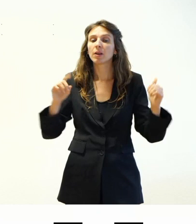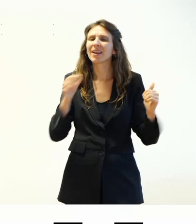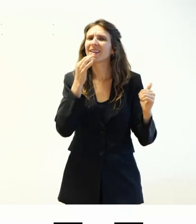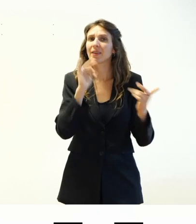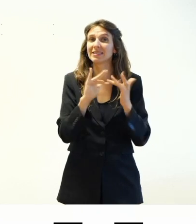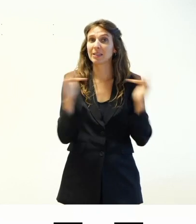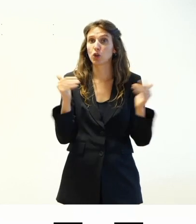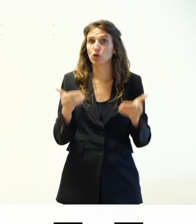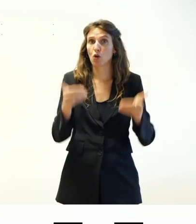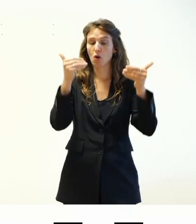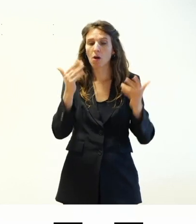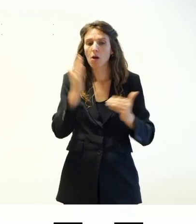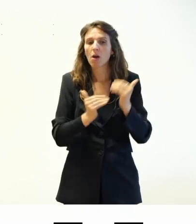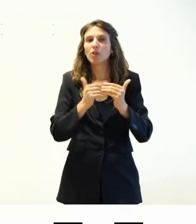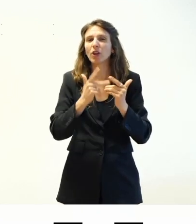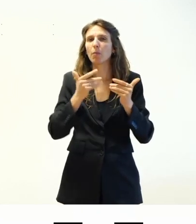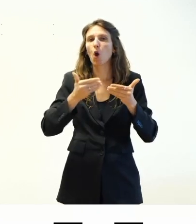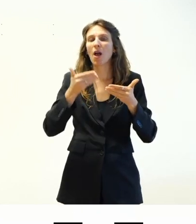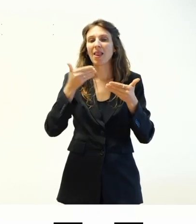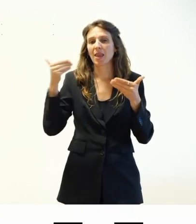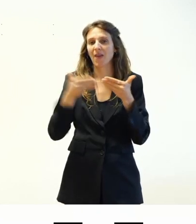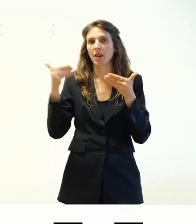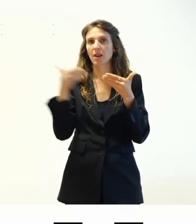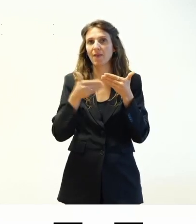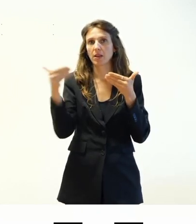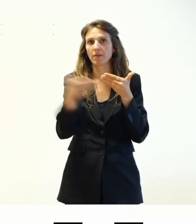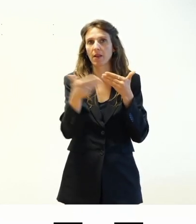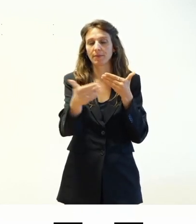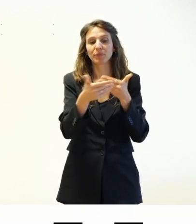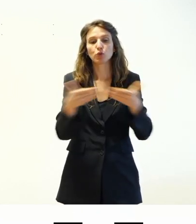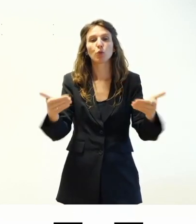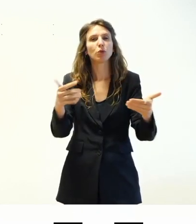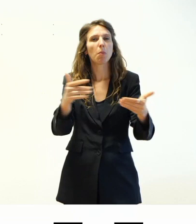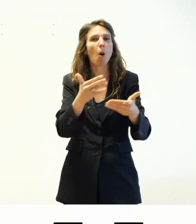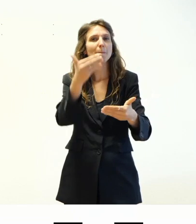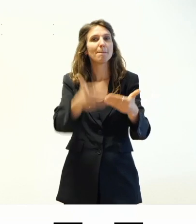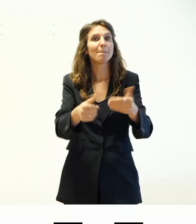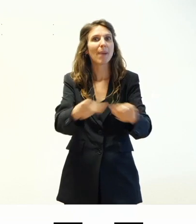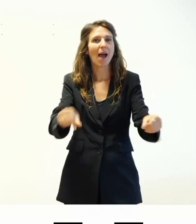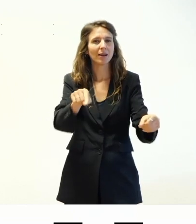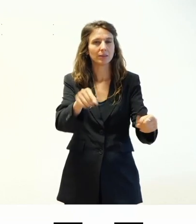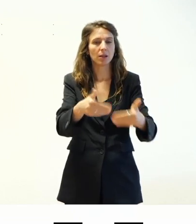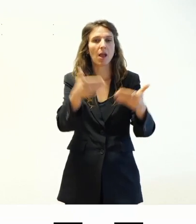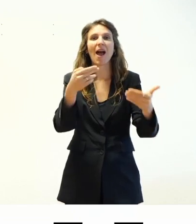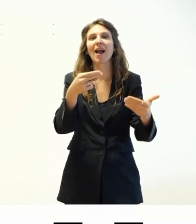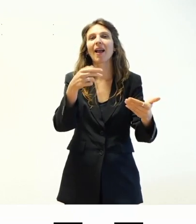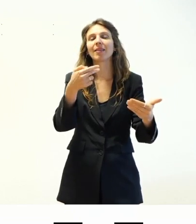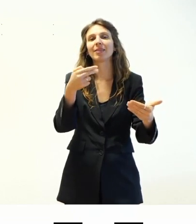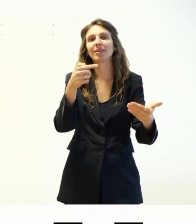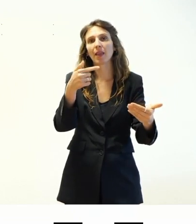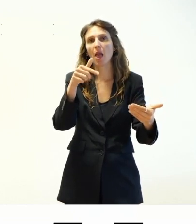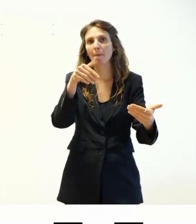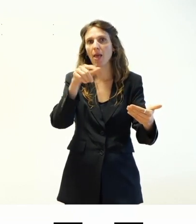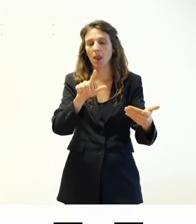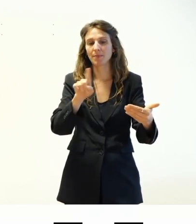utilizzando diversi livelli in cui ho una struttura di base che mi rappresenta il contenuto del sito che è fatto in HTML, ho